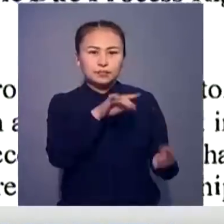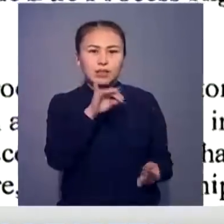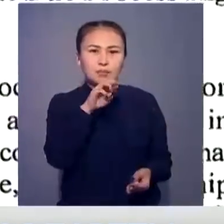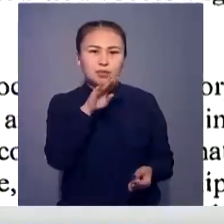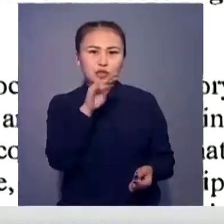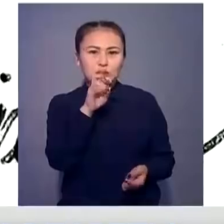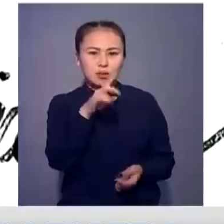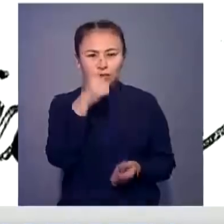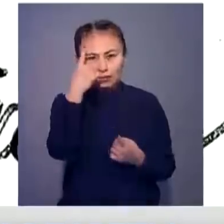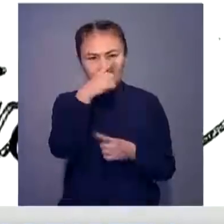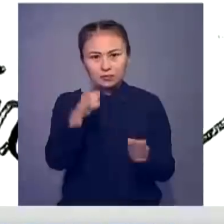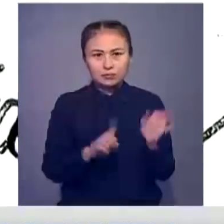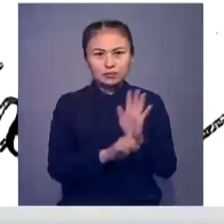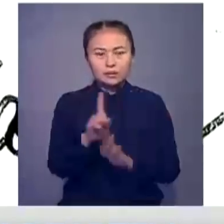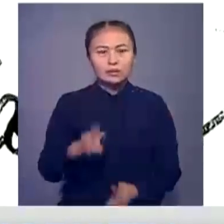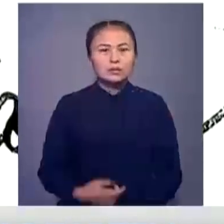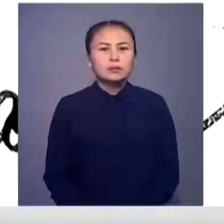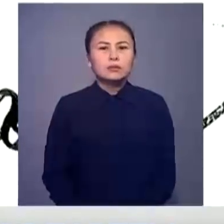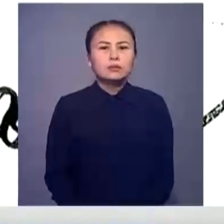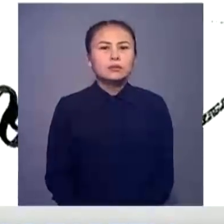импешмент жариялау процесінің бастады.